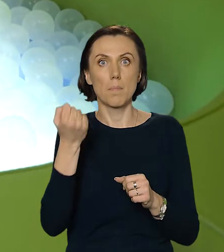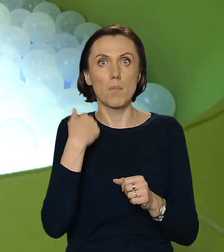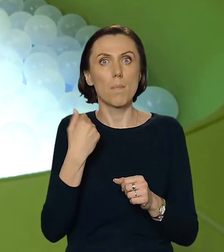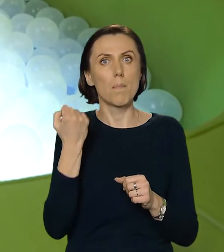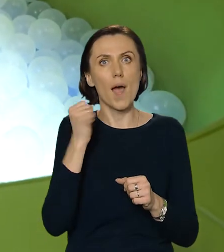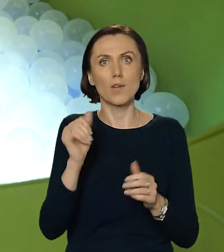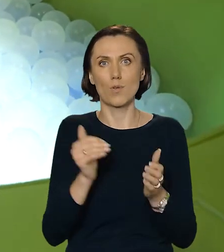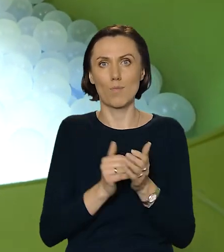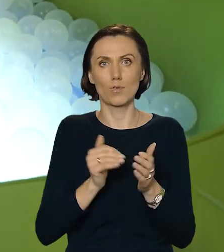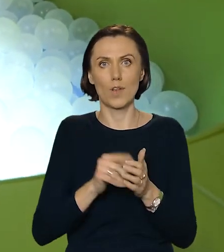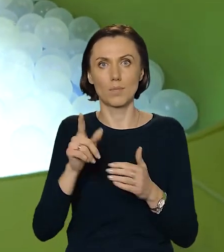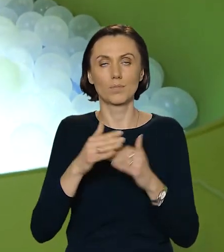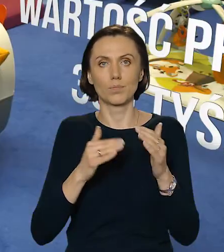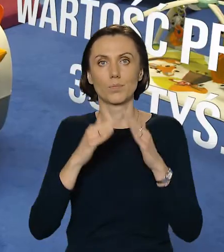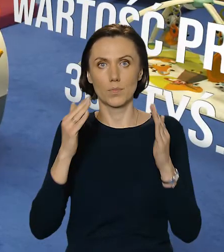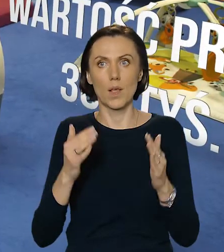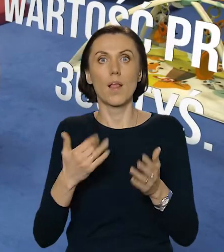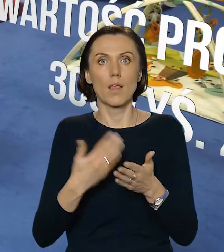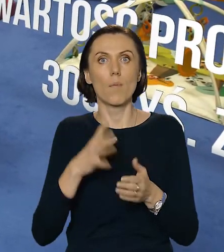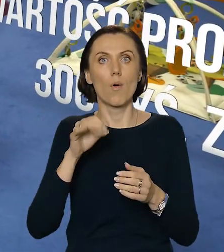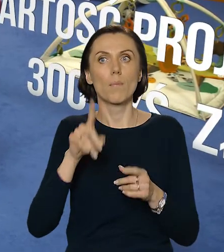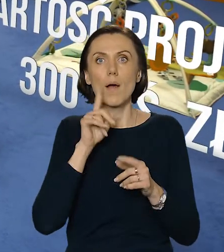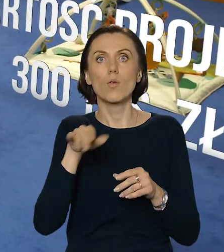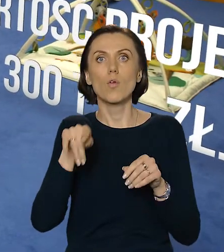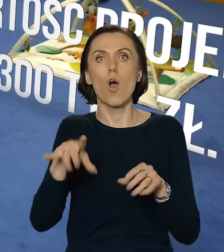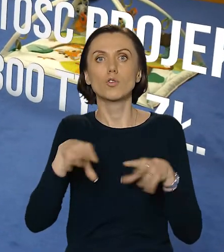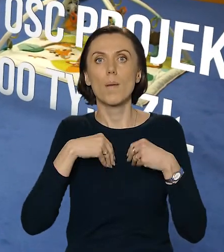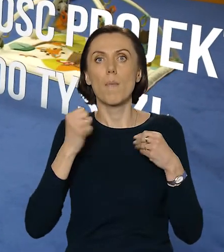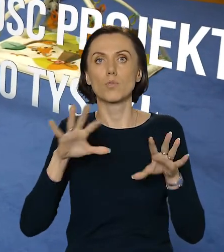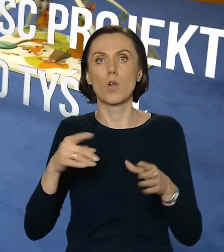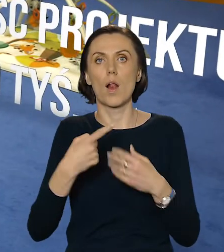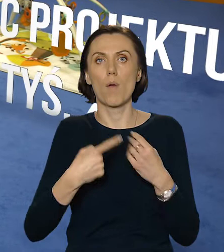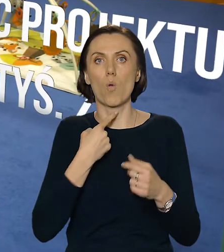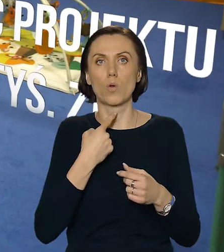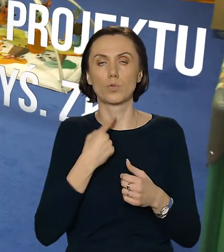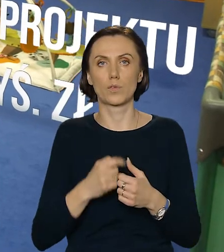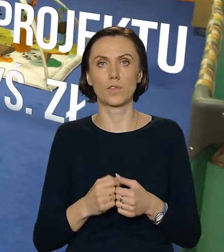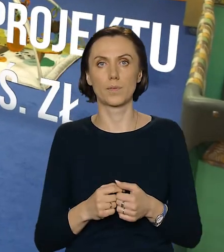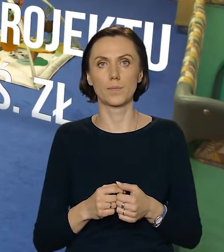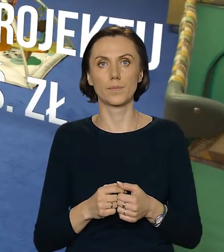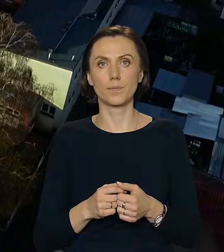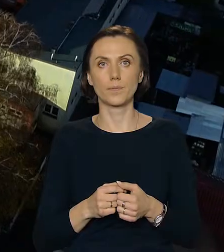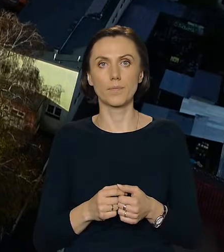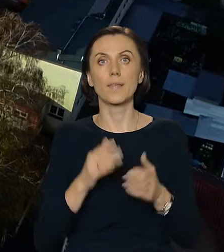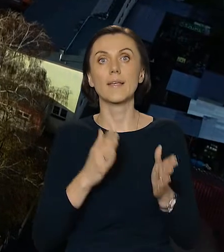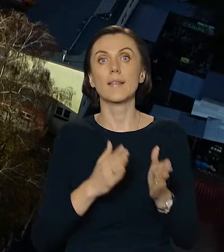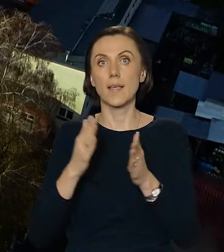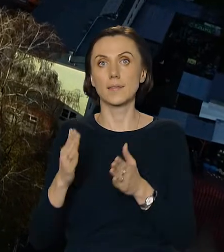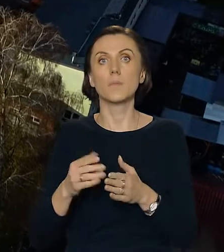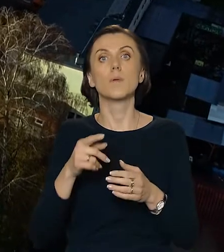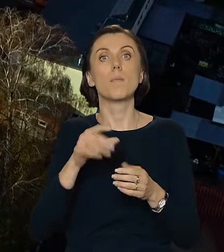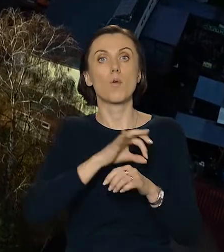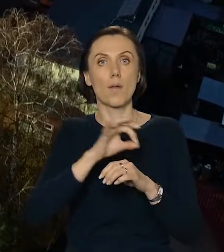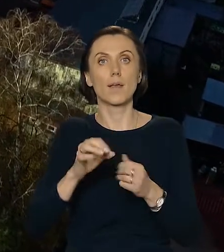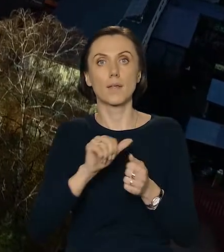potrzebna była ta inwestycja, świadczy ilość głosów, które ta inwestycja otrzymała. Liceum Ogólnokształcące w Dąbrowie Tarnowskiej. Kolejnym wyróżnionym